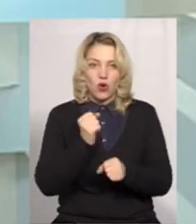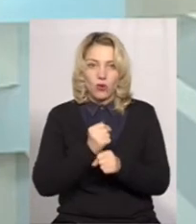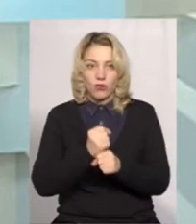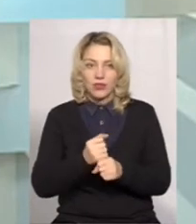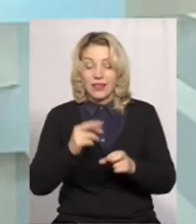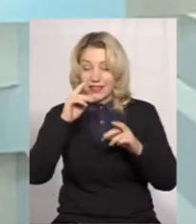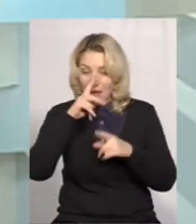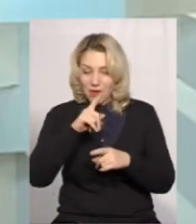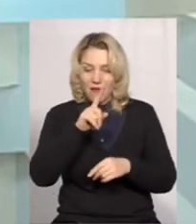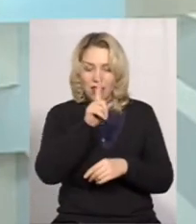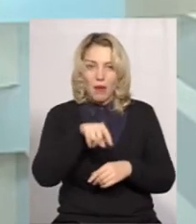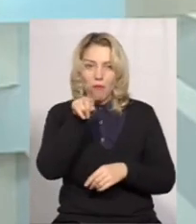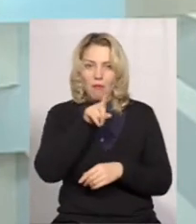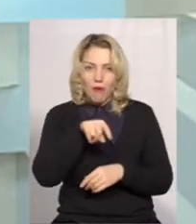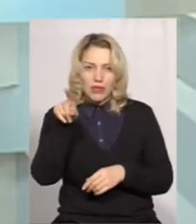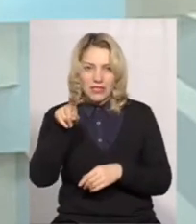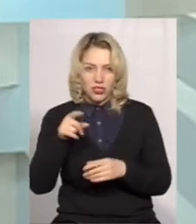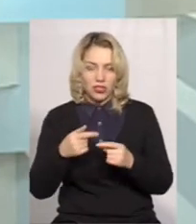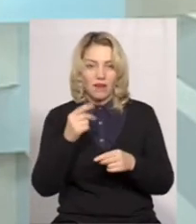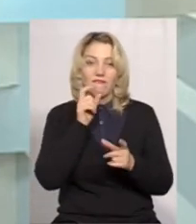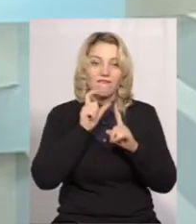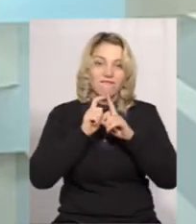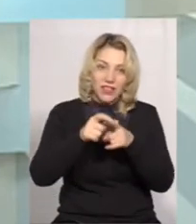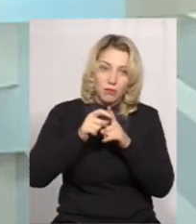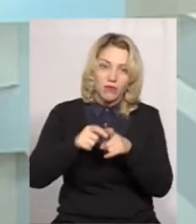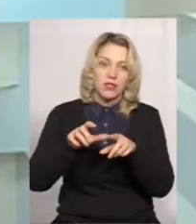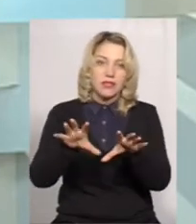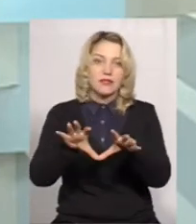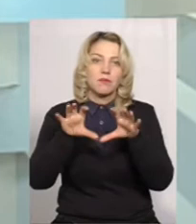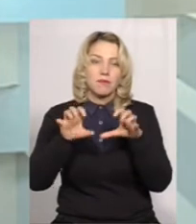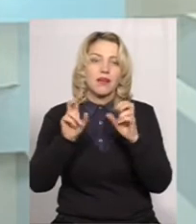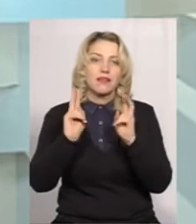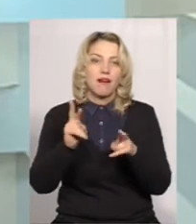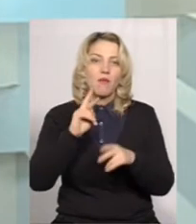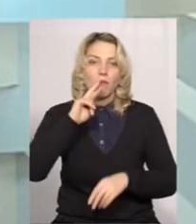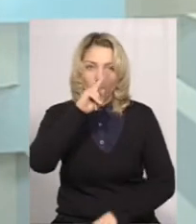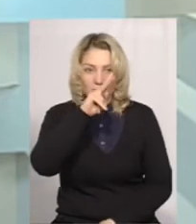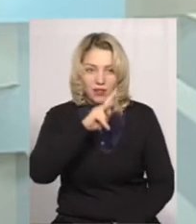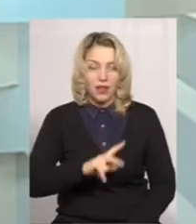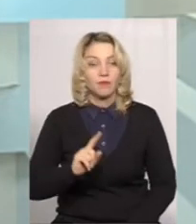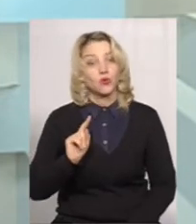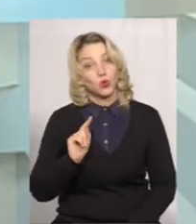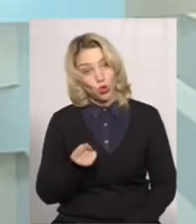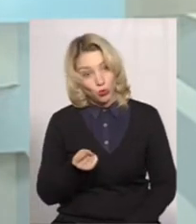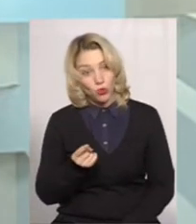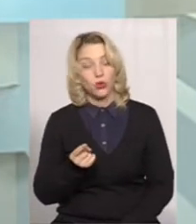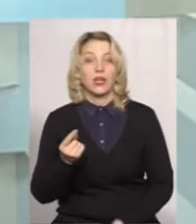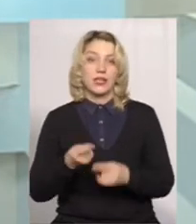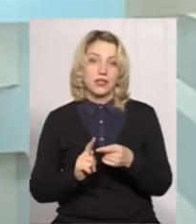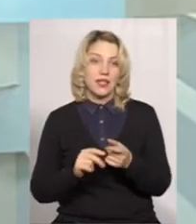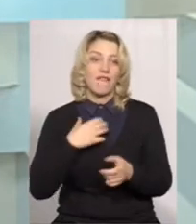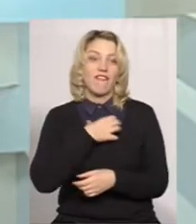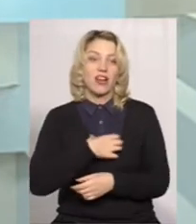відповідей сприймається як помилка. Тому це